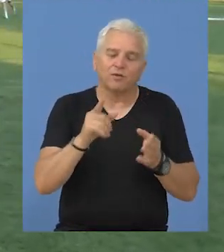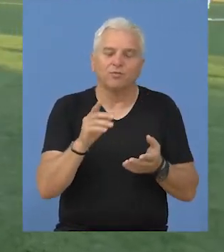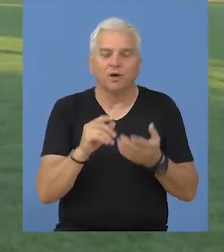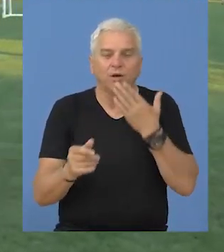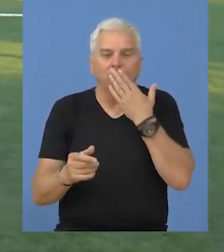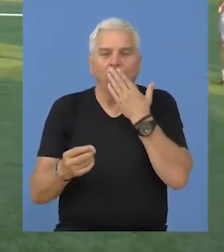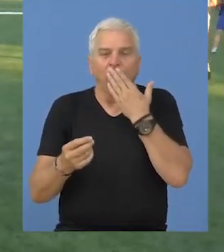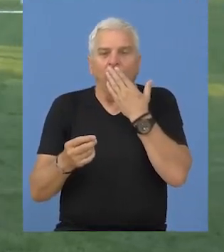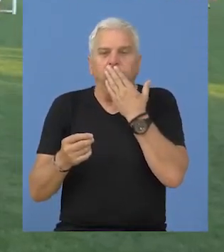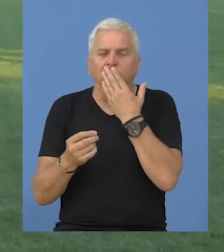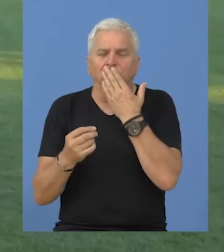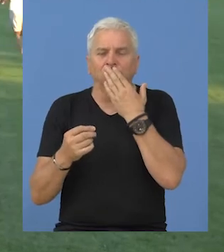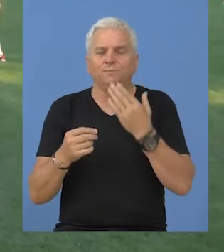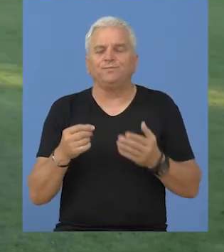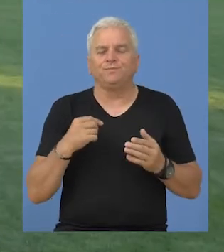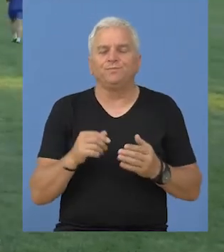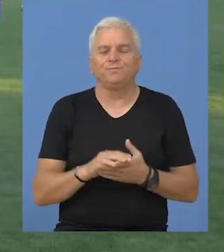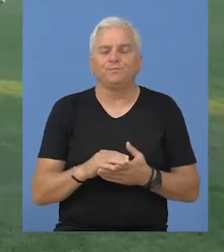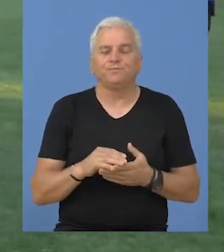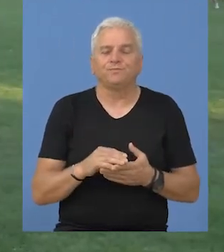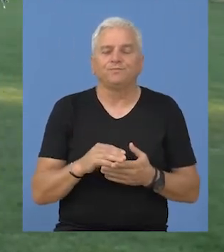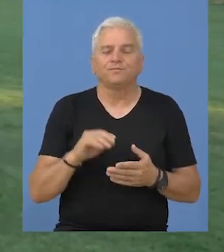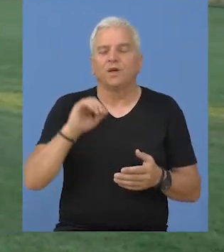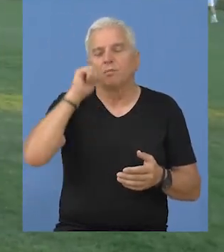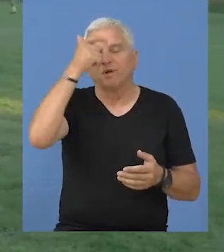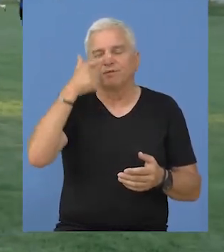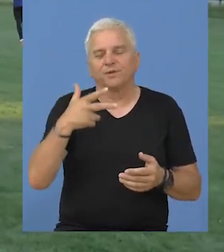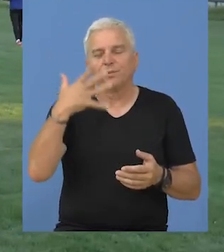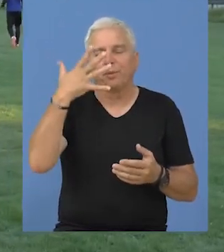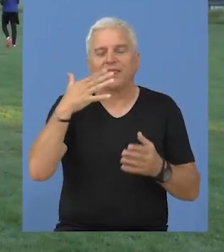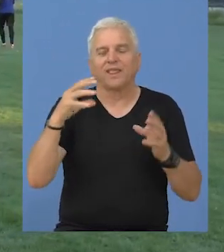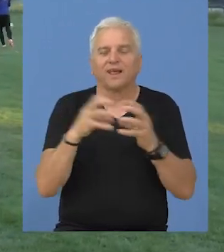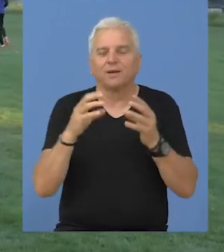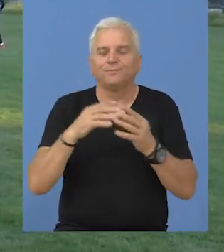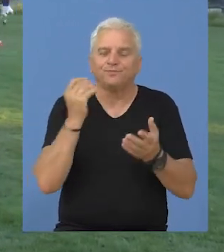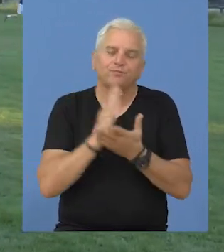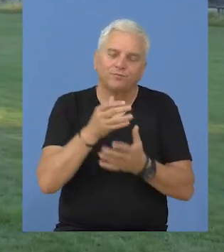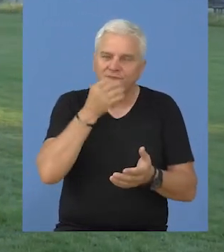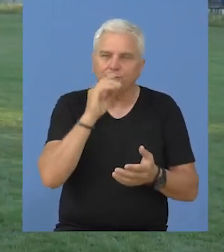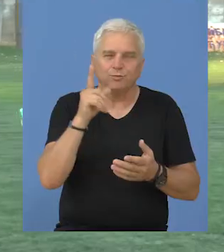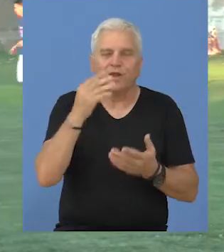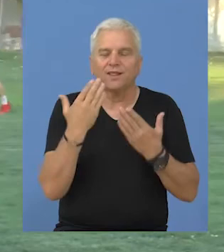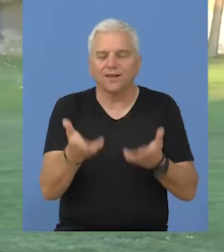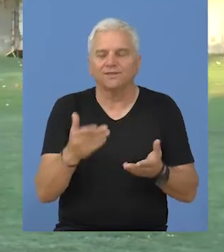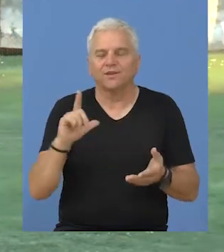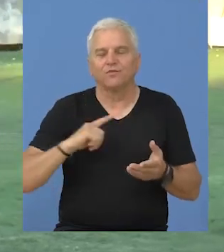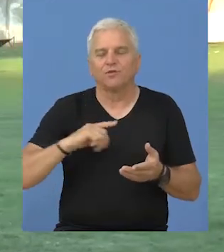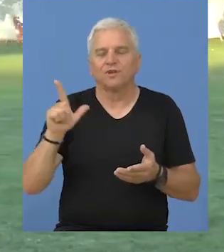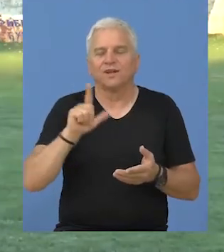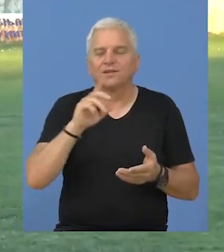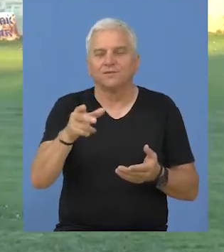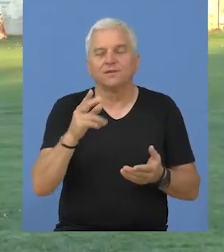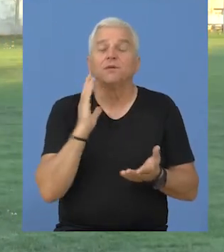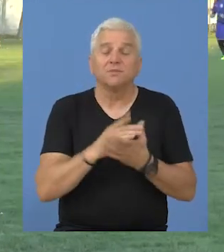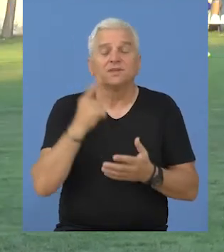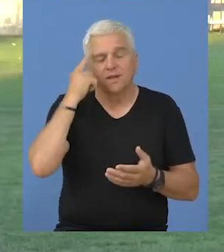da se nadamo, ako ne, bar među prvih pet ekipa da budemo, ako Bog daje, u